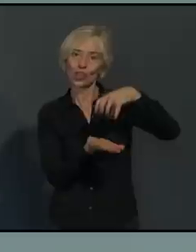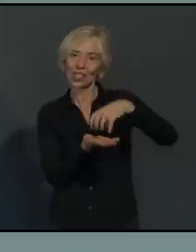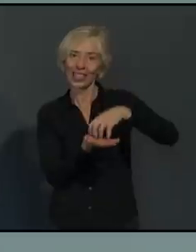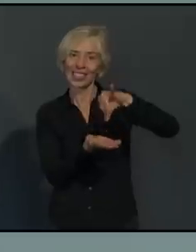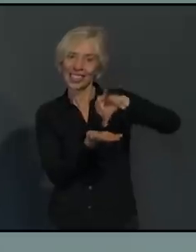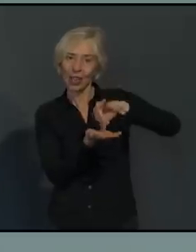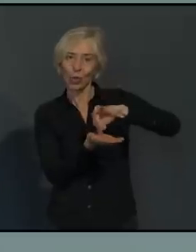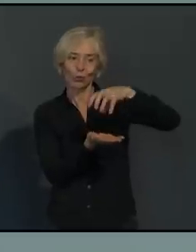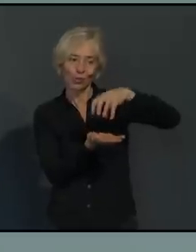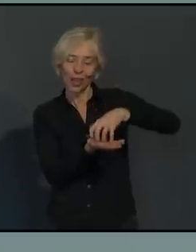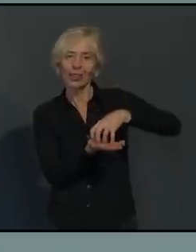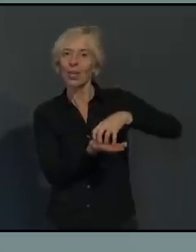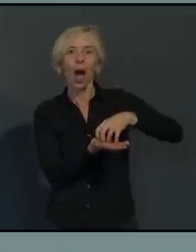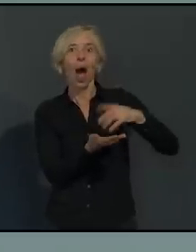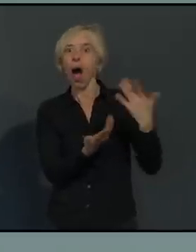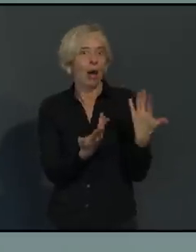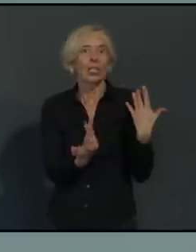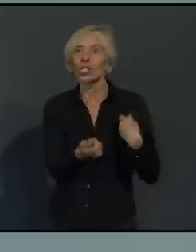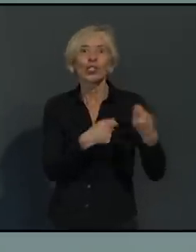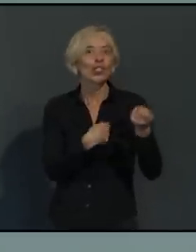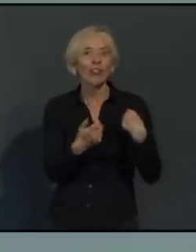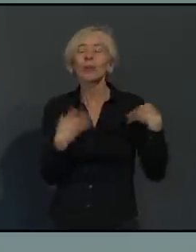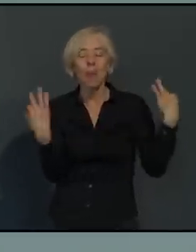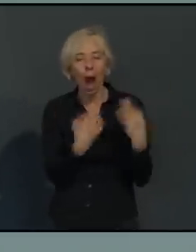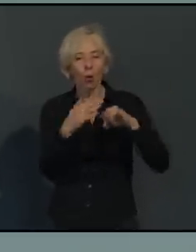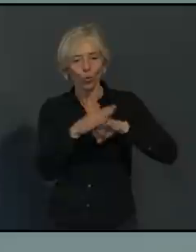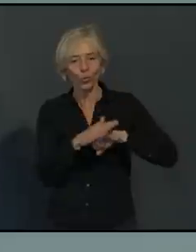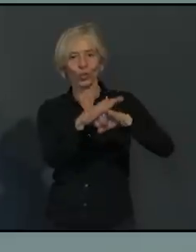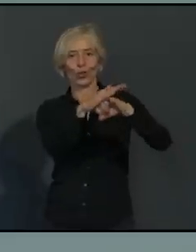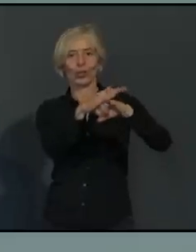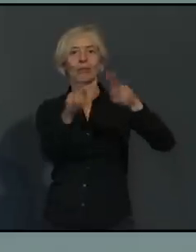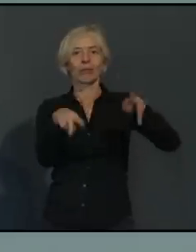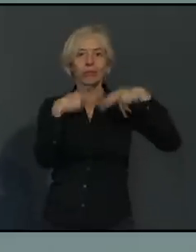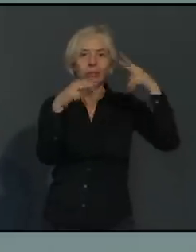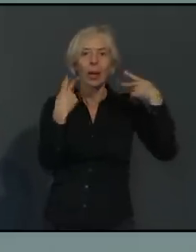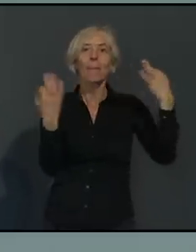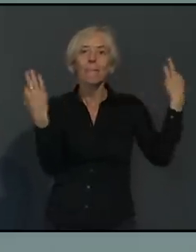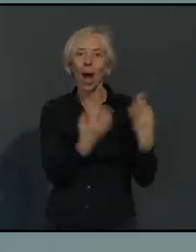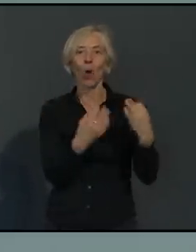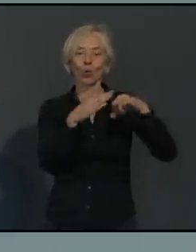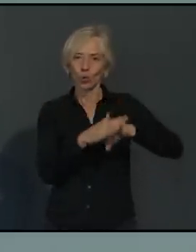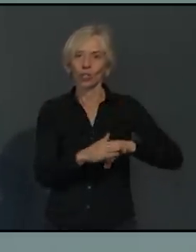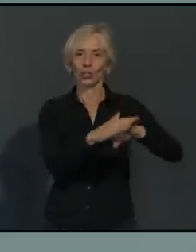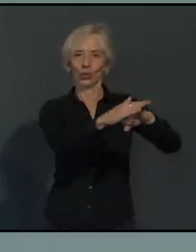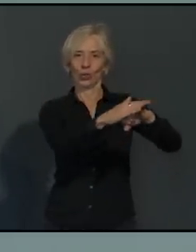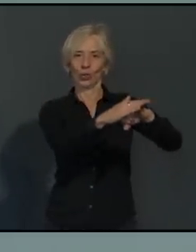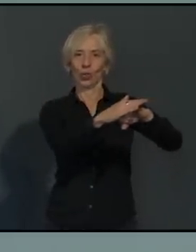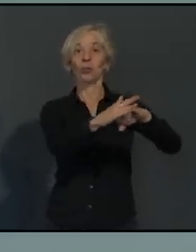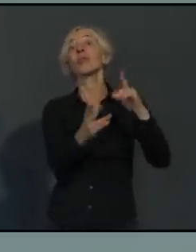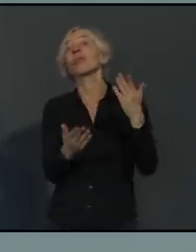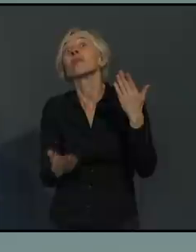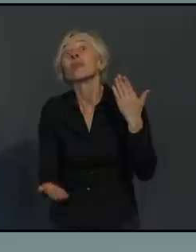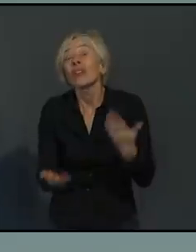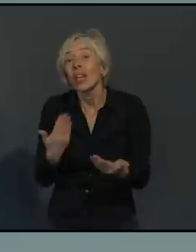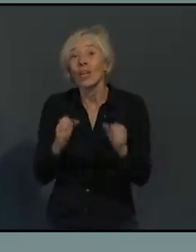Handel die Stange halten. Und da gehört zum Beispiel auch dazu, dass man sich überlegt, in die Stadt zu gehen zu Zeiten, wo vielleicht nicht